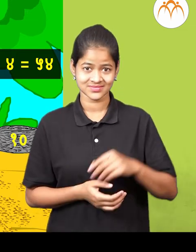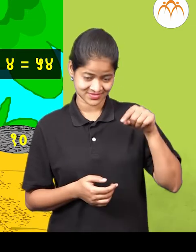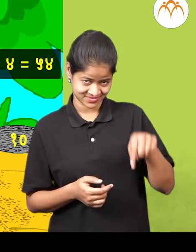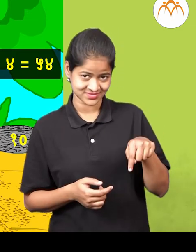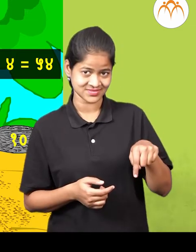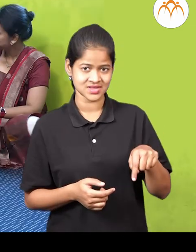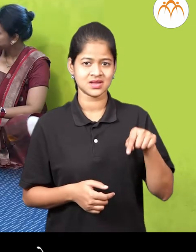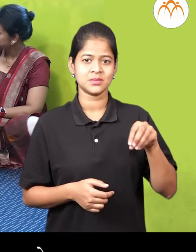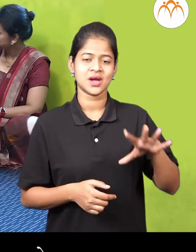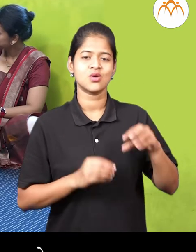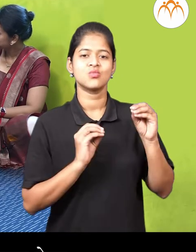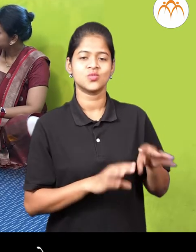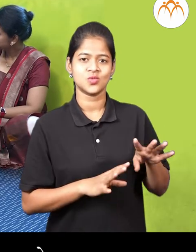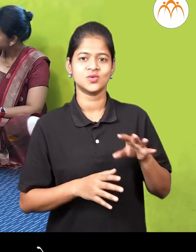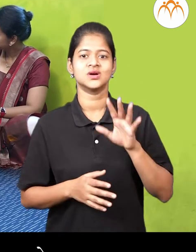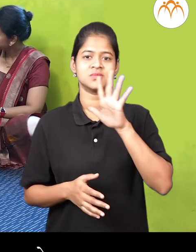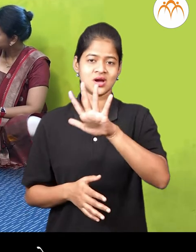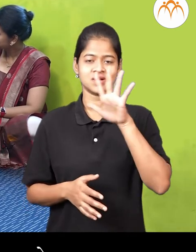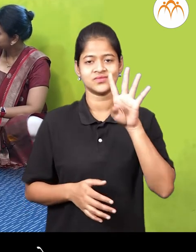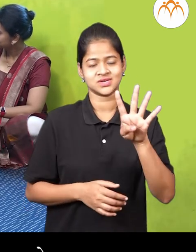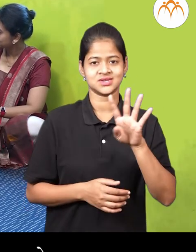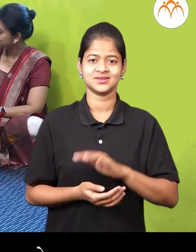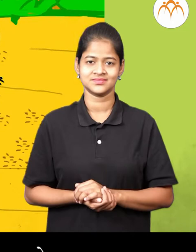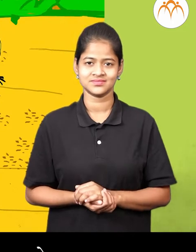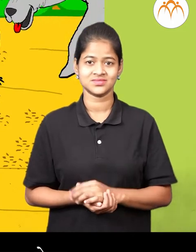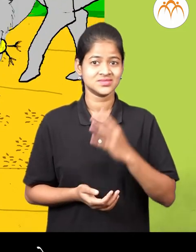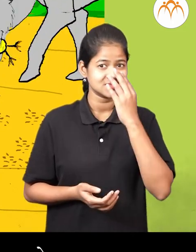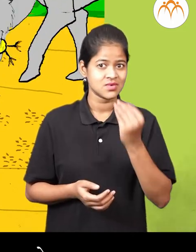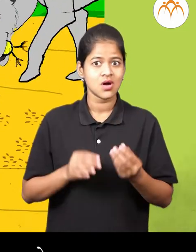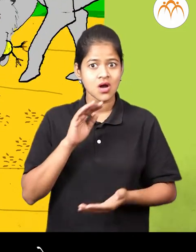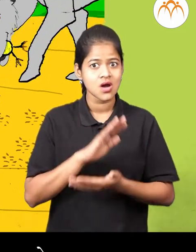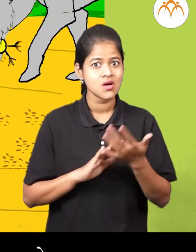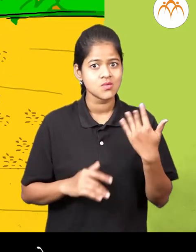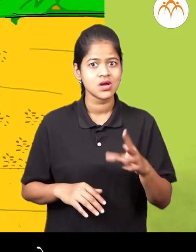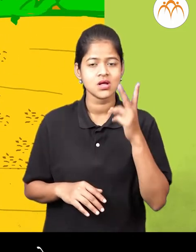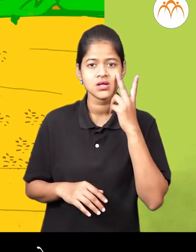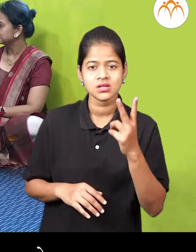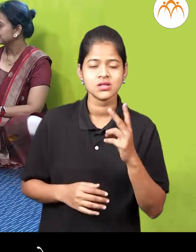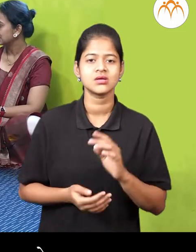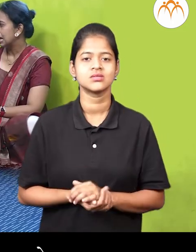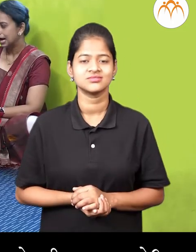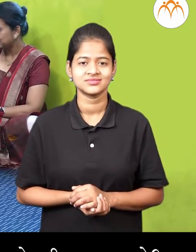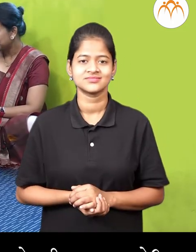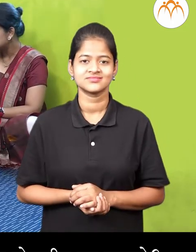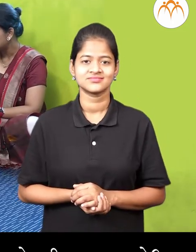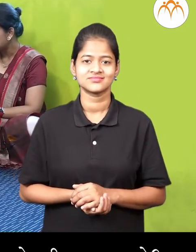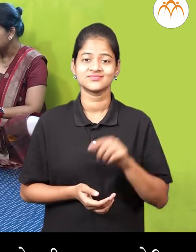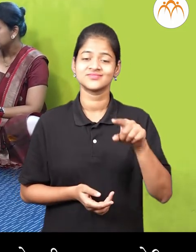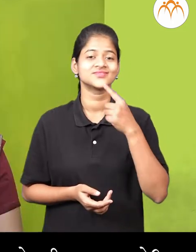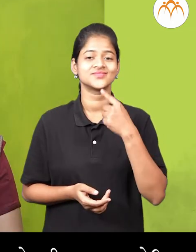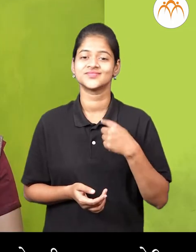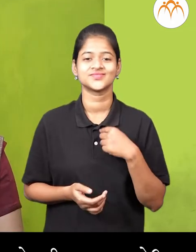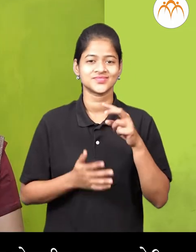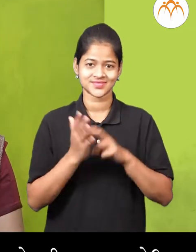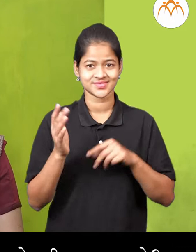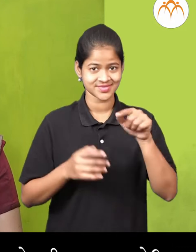चोपन्न आई हे बग तो दुस्त लाणगा पढून गेला आता माला सांगा